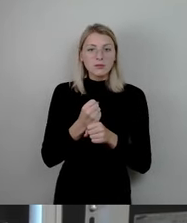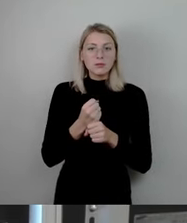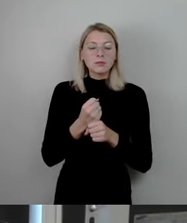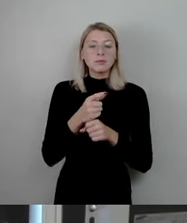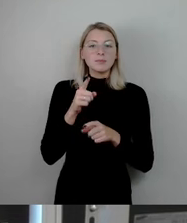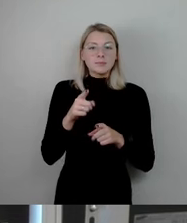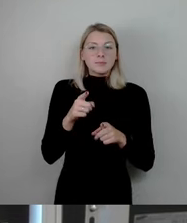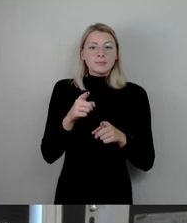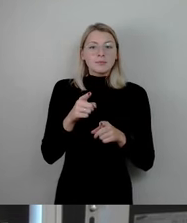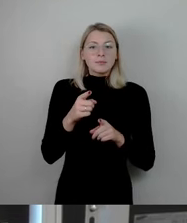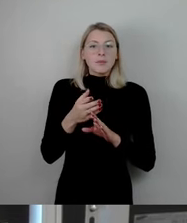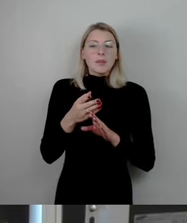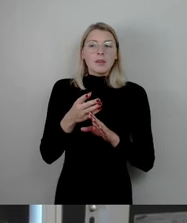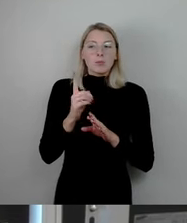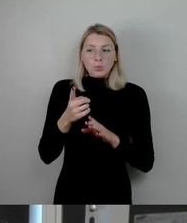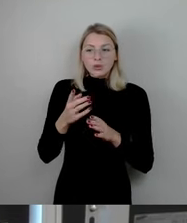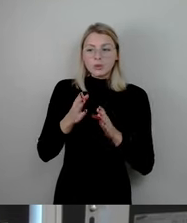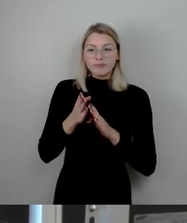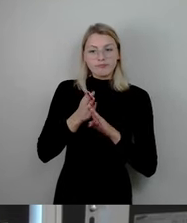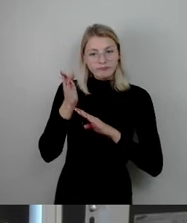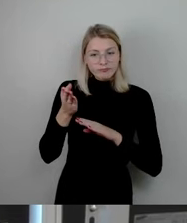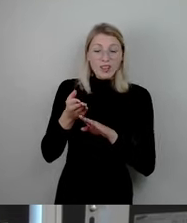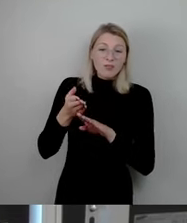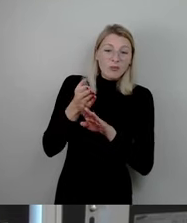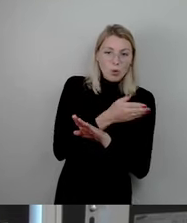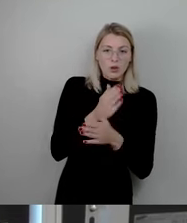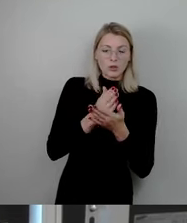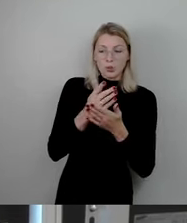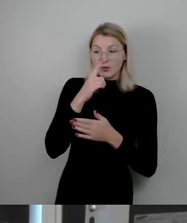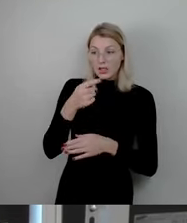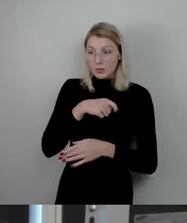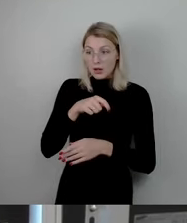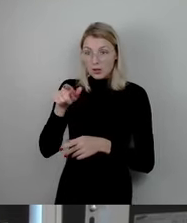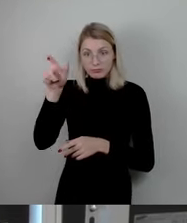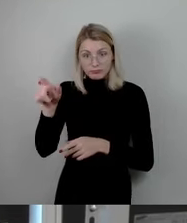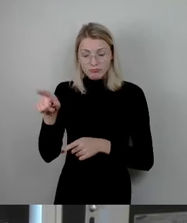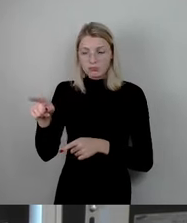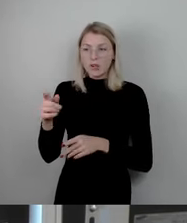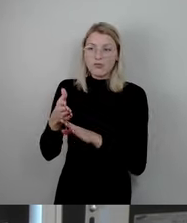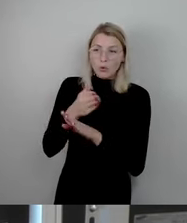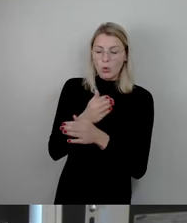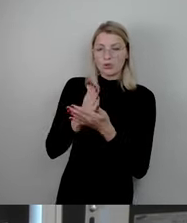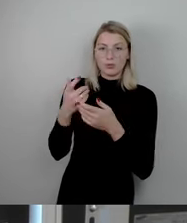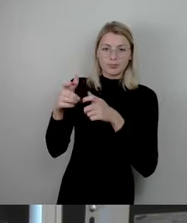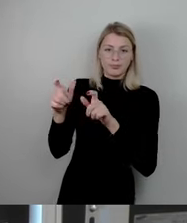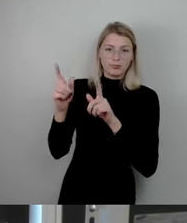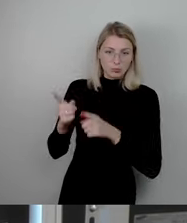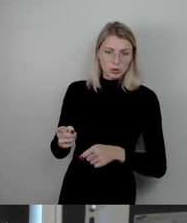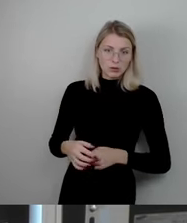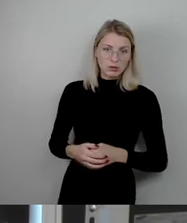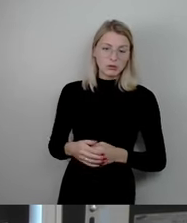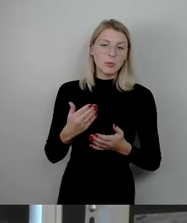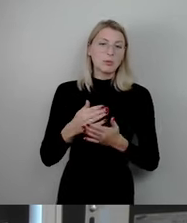eben bevor jemand kriminell wird, hilft, stärken. Das heißt, Sozialarbeit wie Organisationen, wie Save the Day